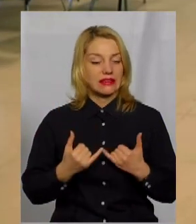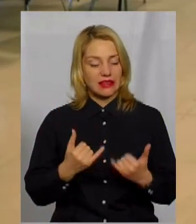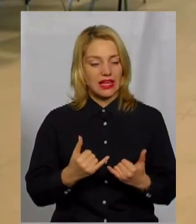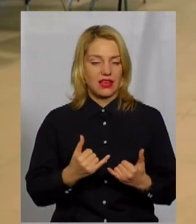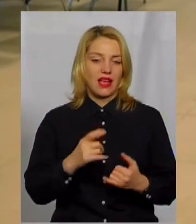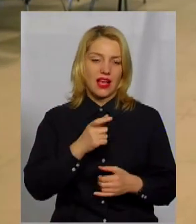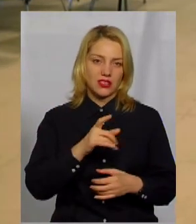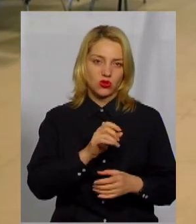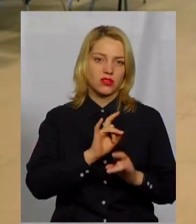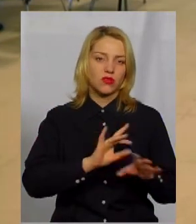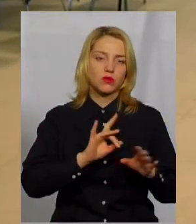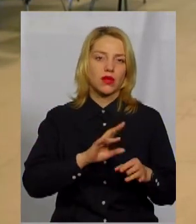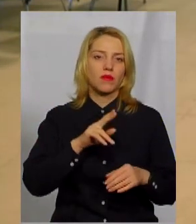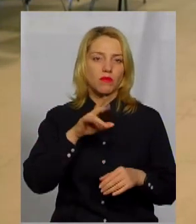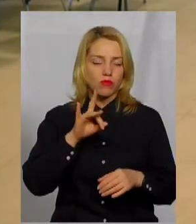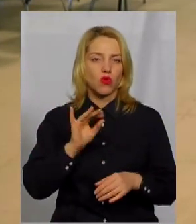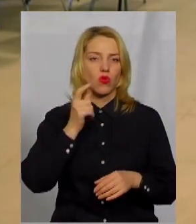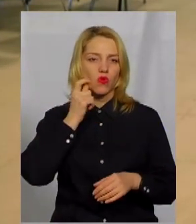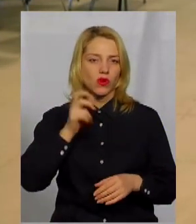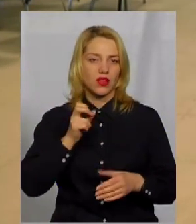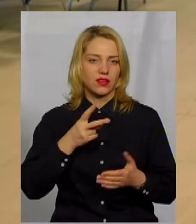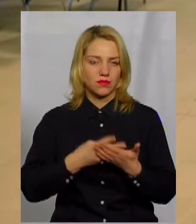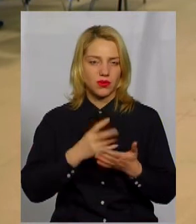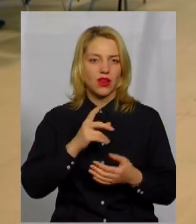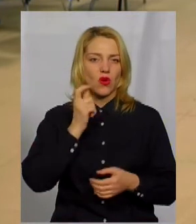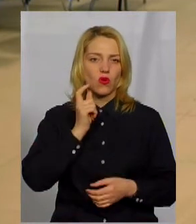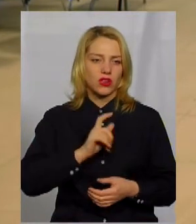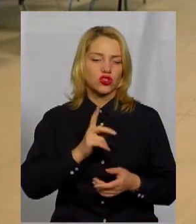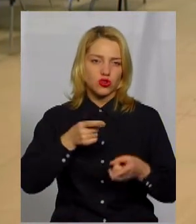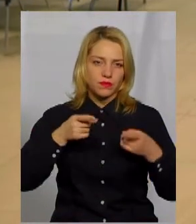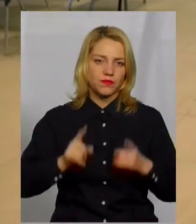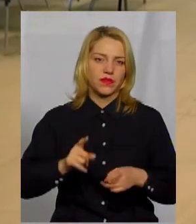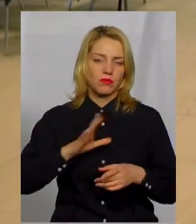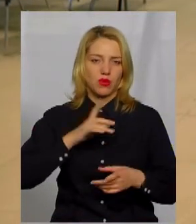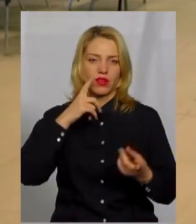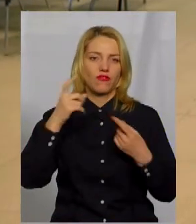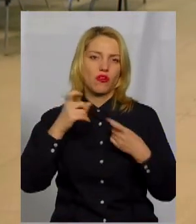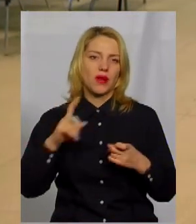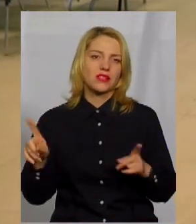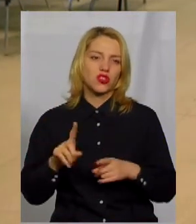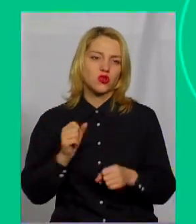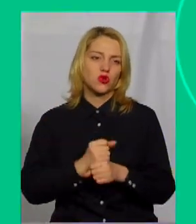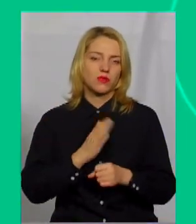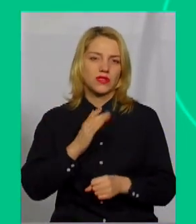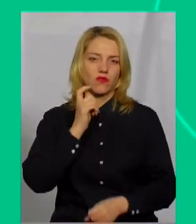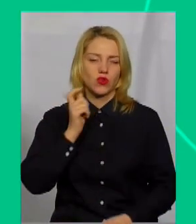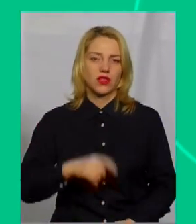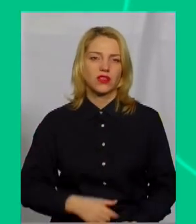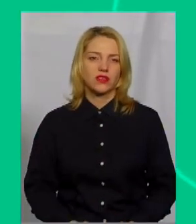новини переповідає, щоб вони мали достовірну інформацію про те, що саме робиться в Україні.